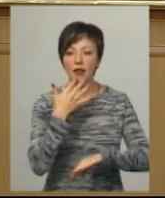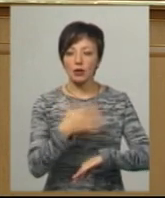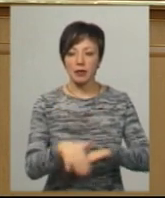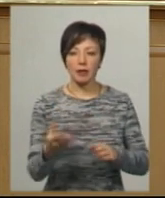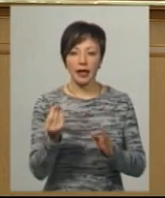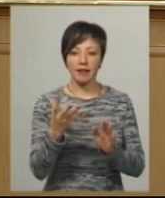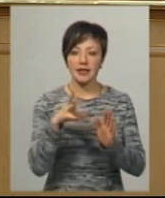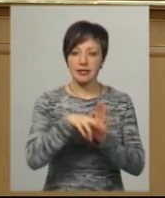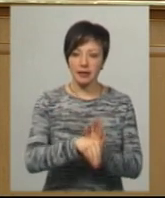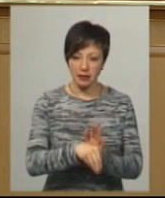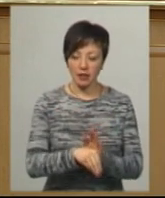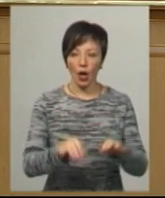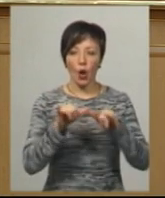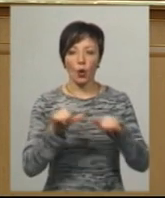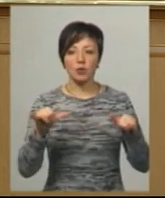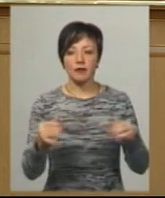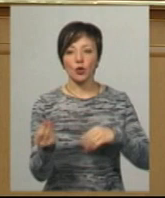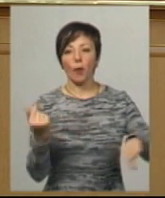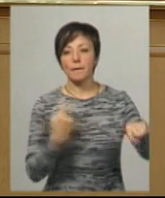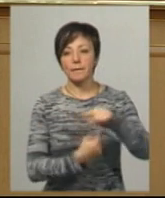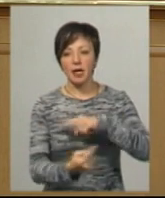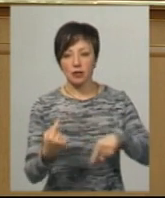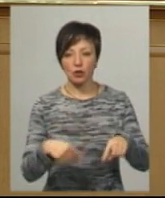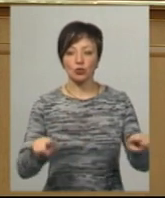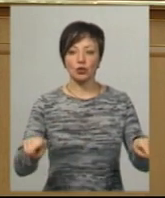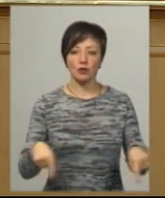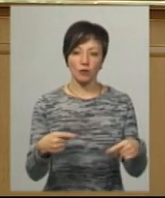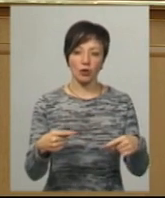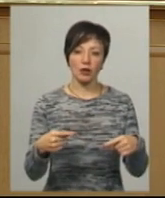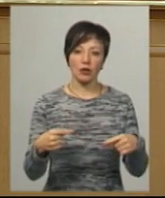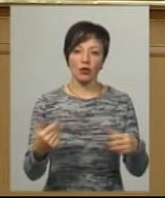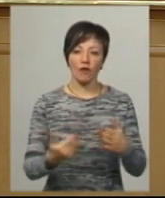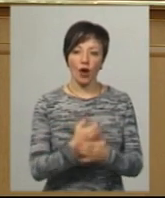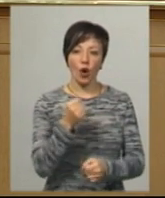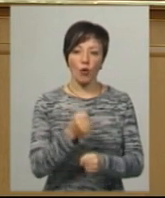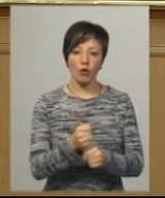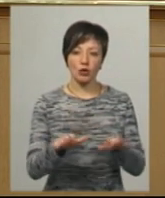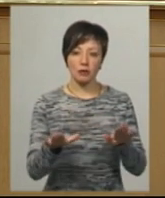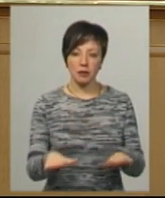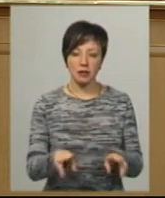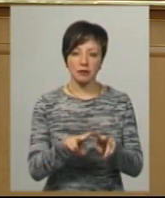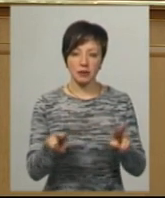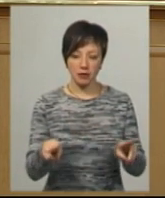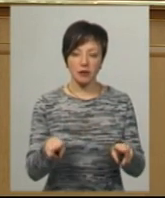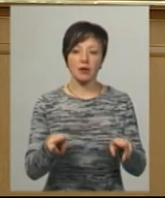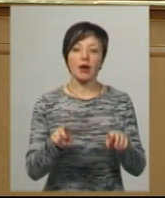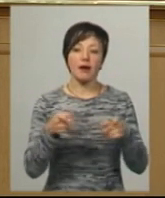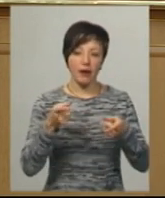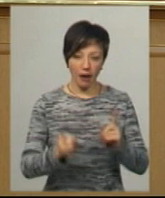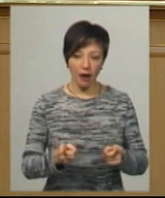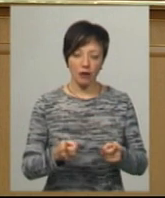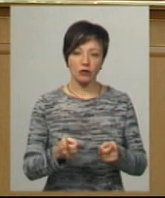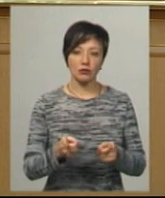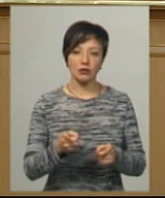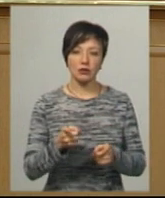ювелістицій, розвитку бізнесу, створення нових робочих ліцтв. Так само і цілком ряду розповідати